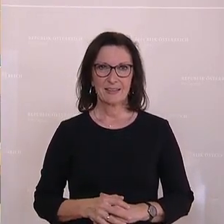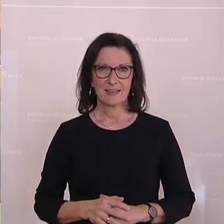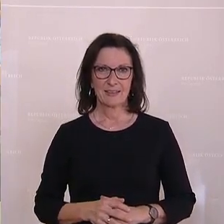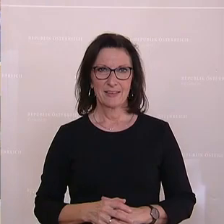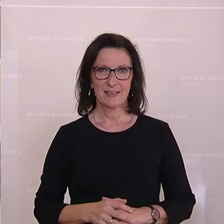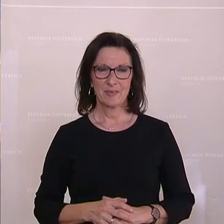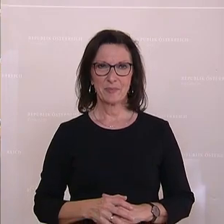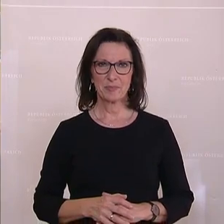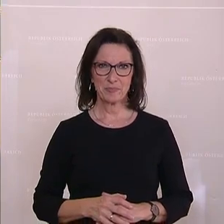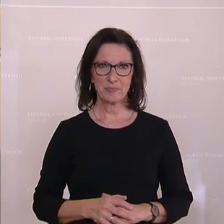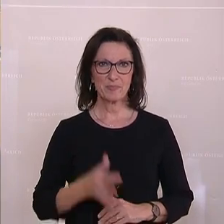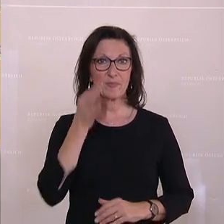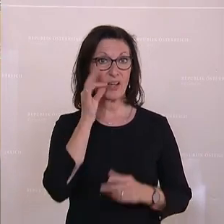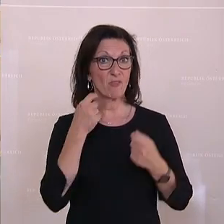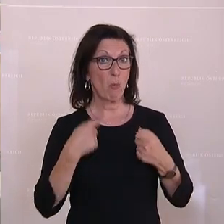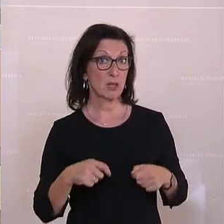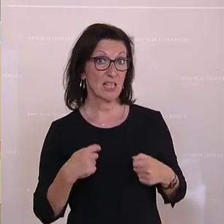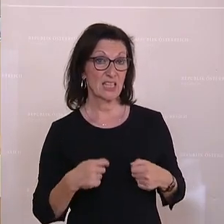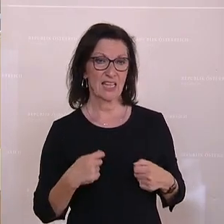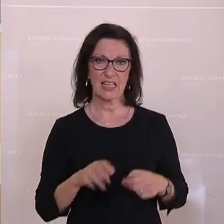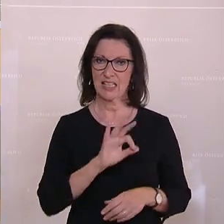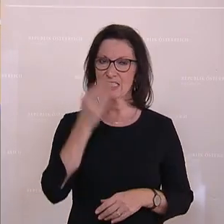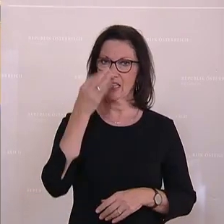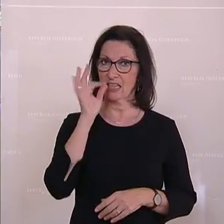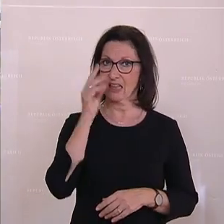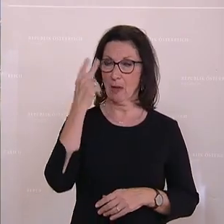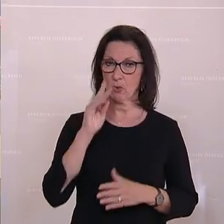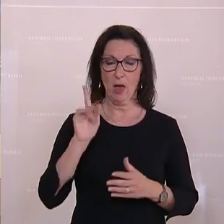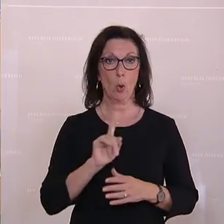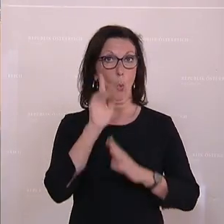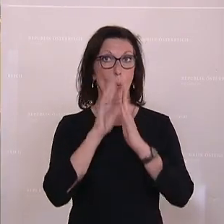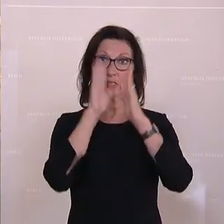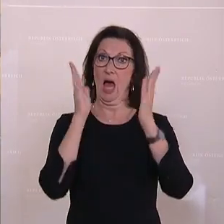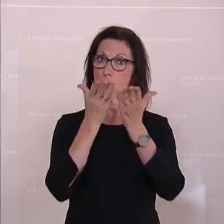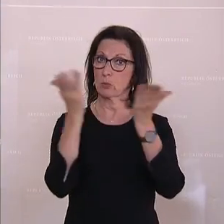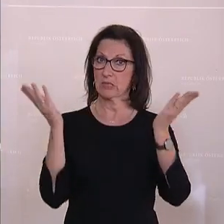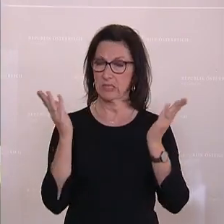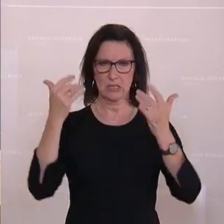Verstärker gedient habe und man den Fokus stärker auf die psychische Gesundheit von Kindern und Jugendlichen legen müsse. Danke.